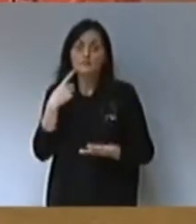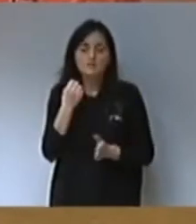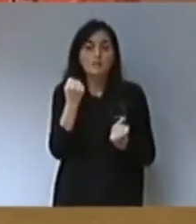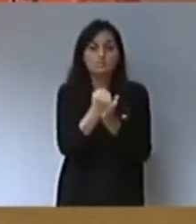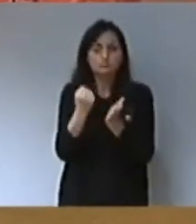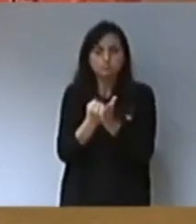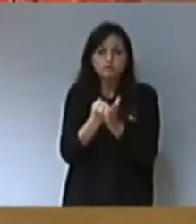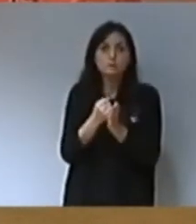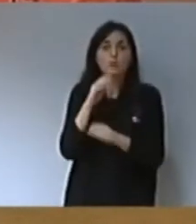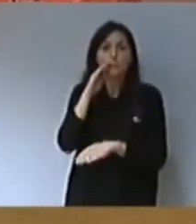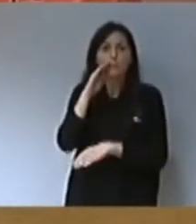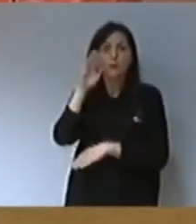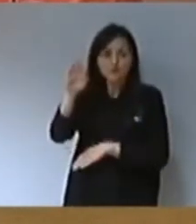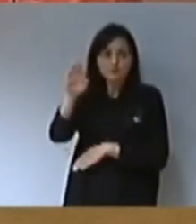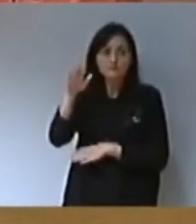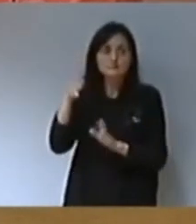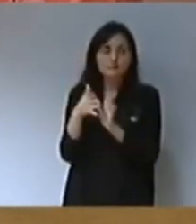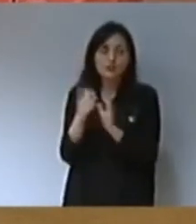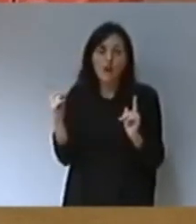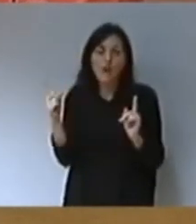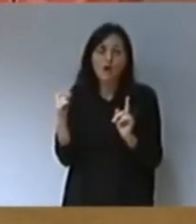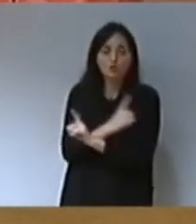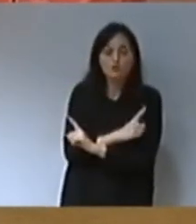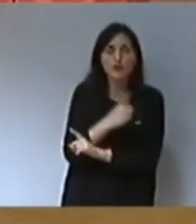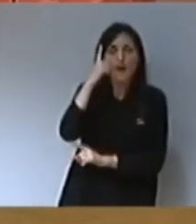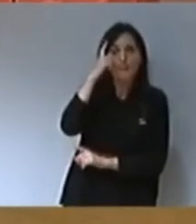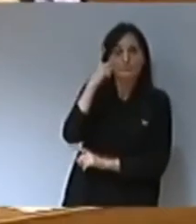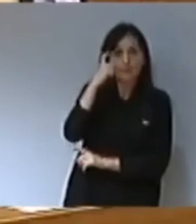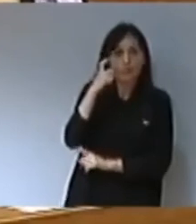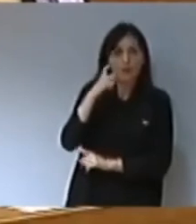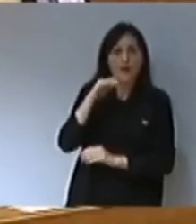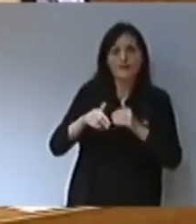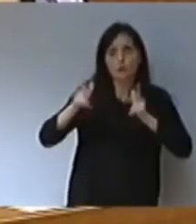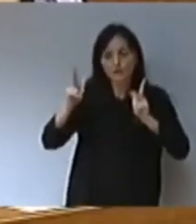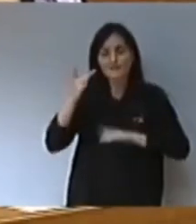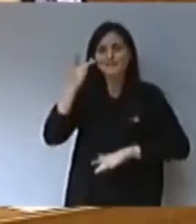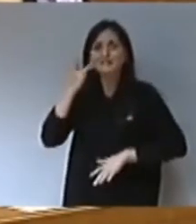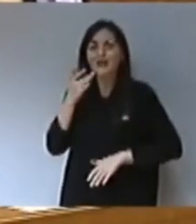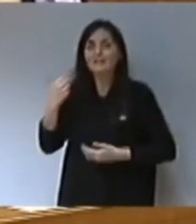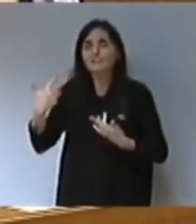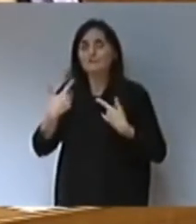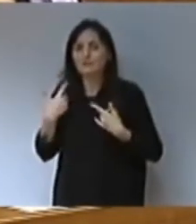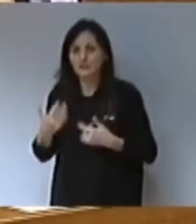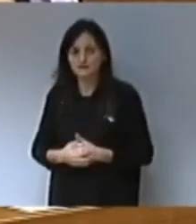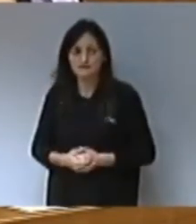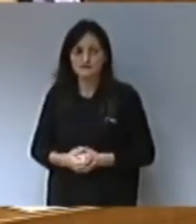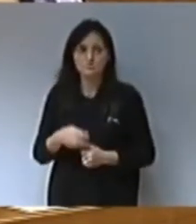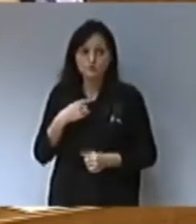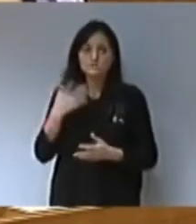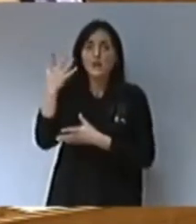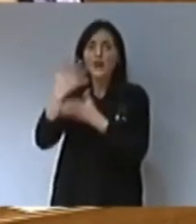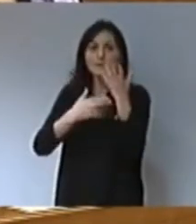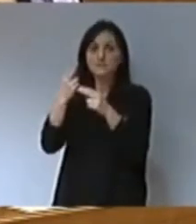simbologia franquista es considera contrària a la memòria democràtica i a la dignitat de les víctimes. És obligació de l